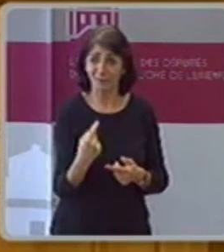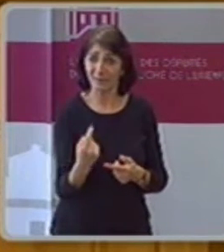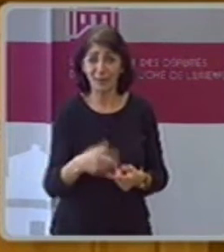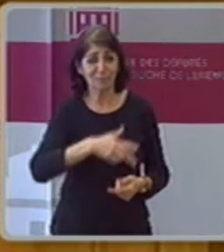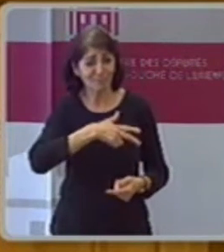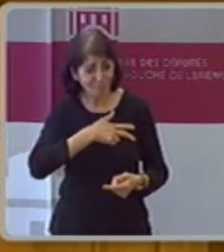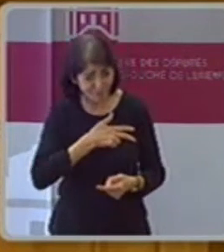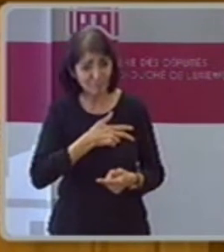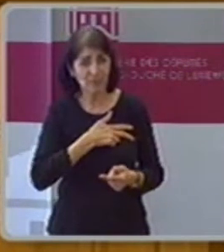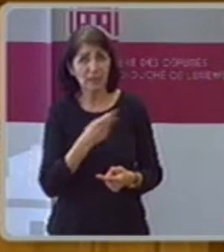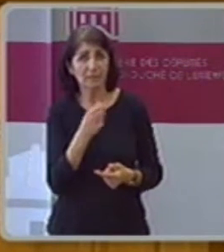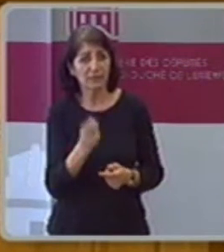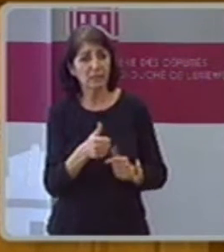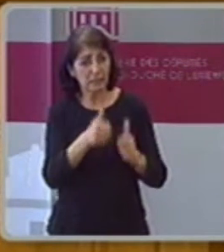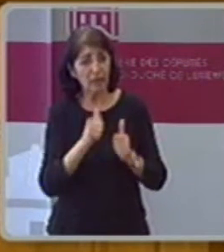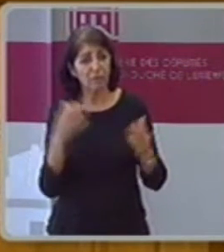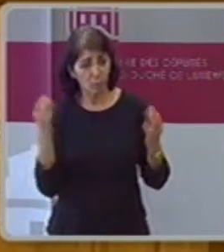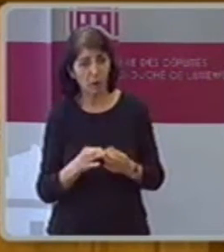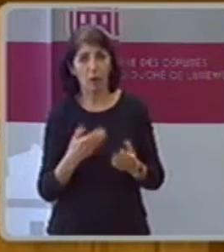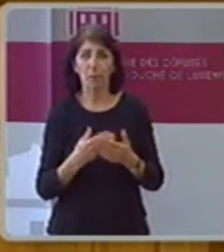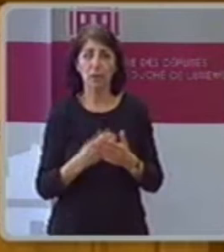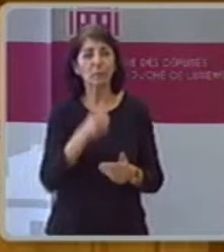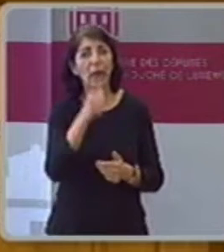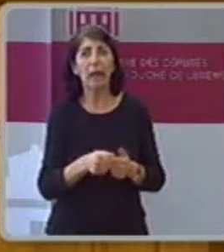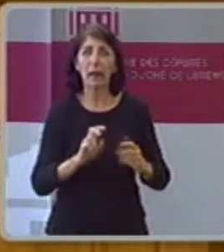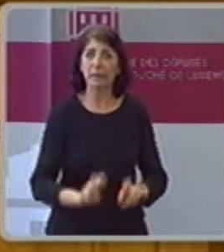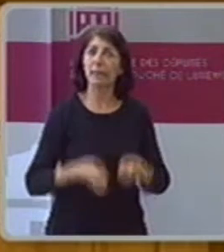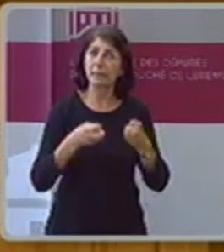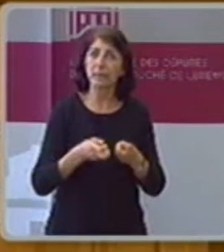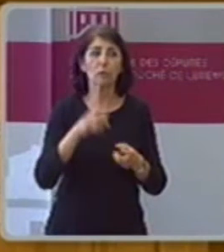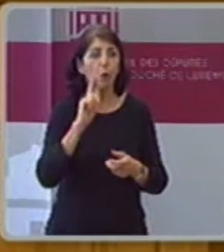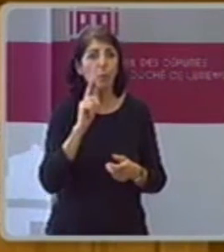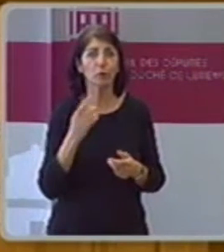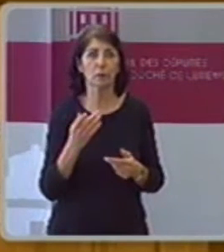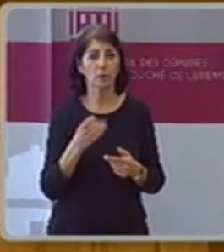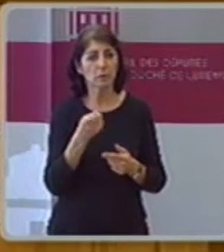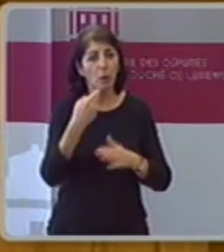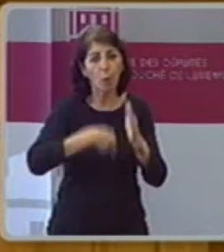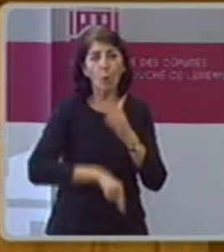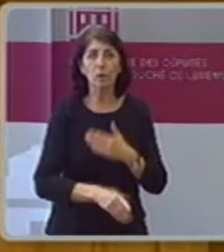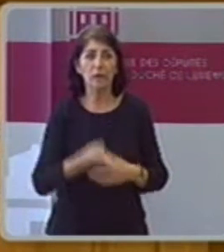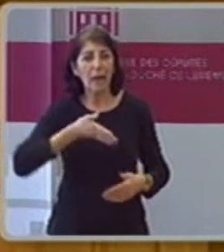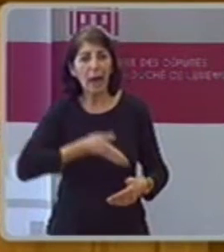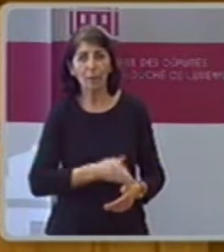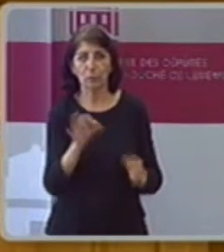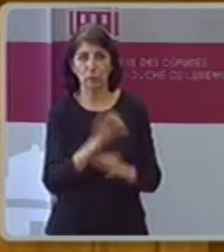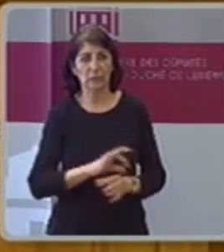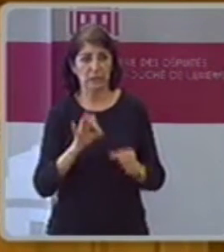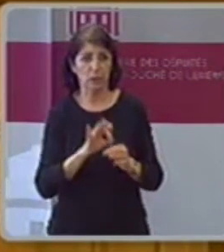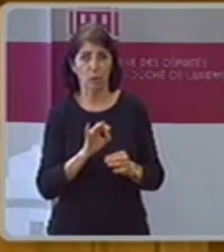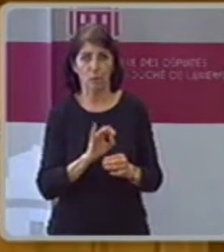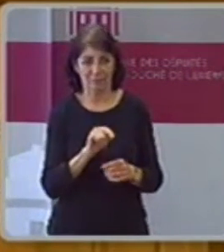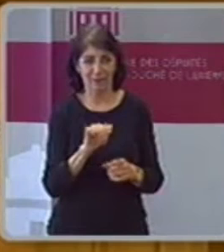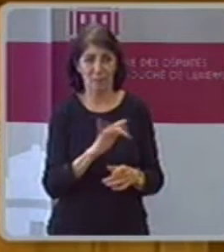fällt drinnen, weil sie kleine Revenue hat, bezieht sie keine Steuern. Die bezieht keine Steuern.